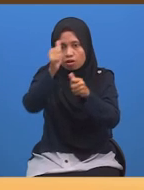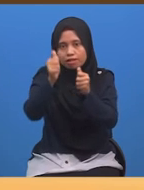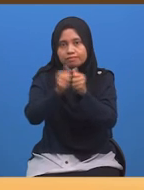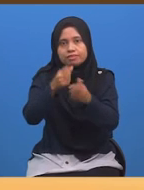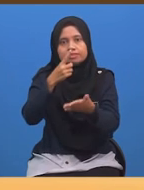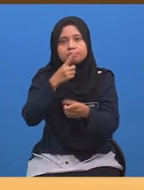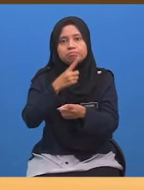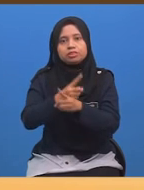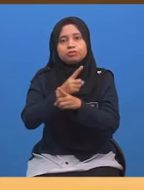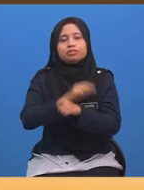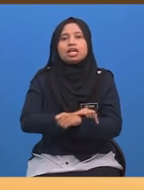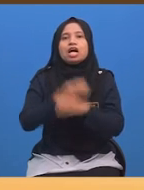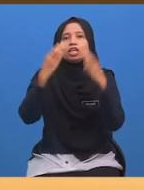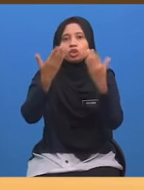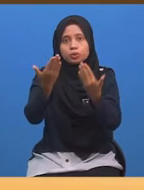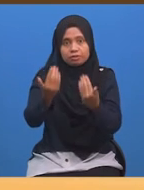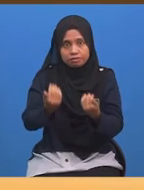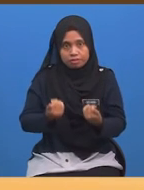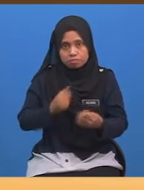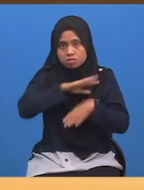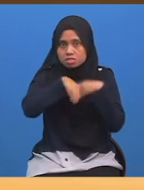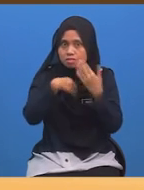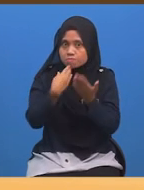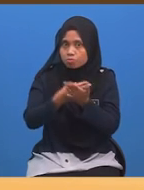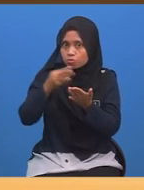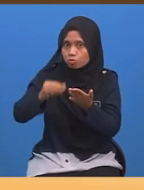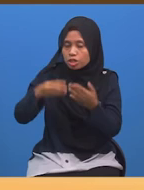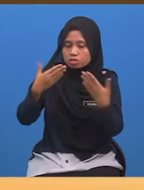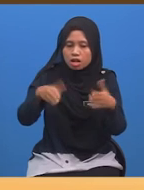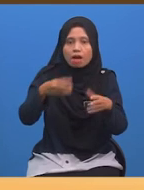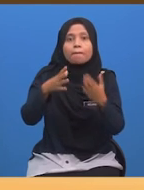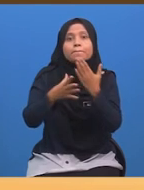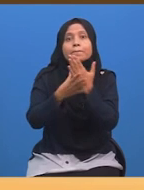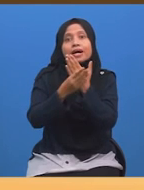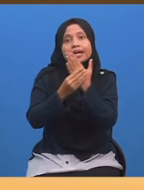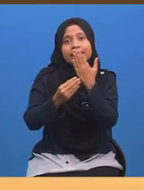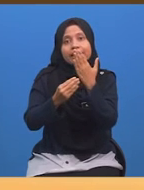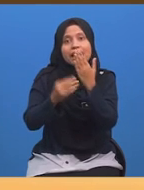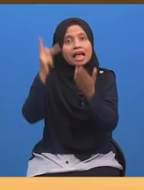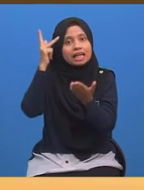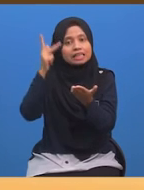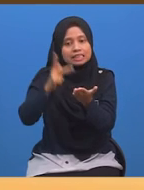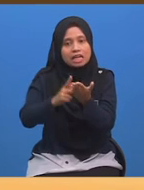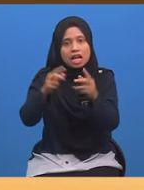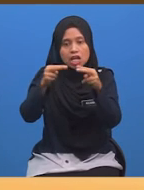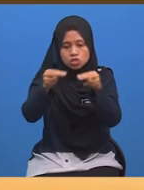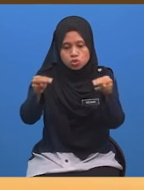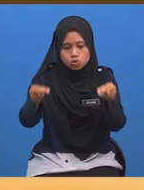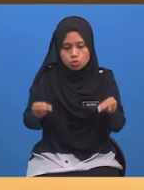Cikgu harap Semua murid sudah mahir Mengenal zon masa